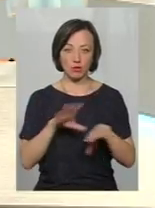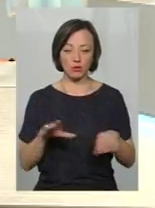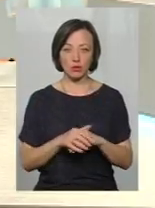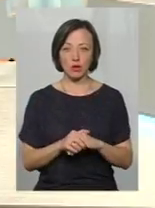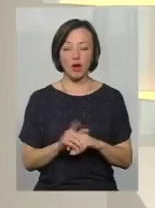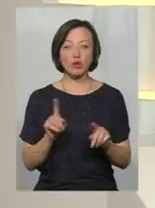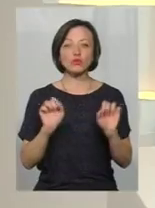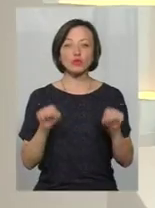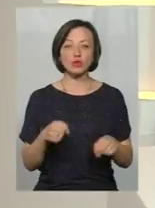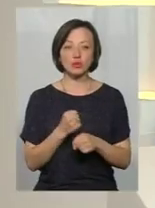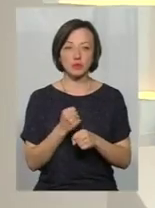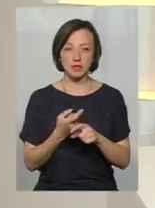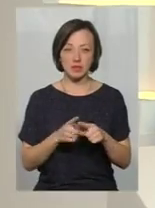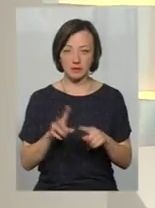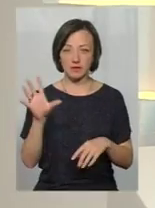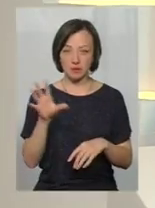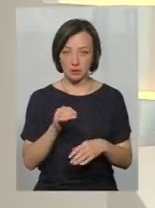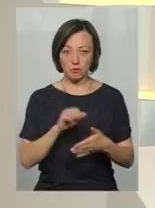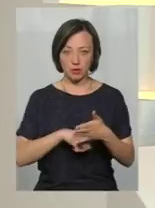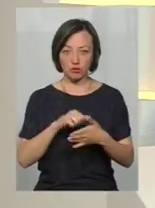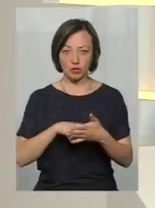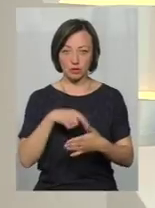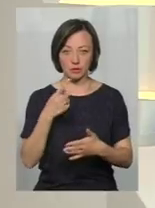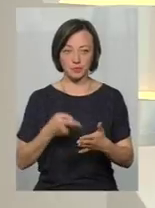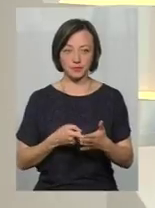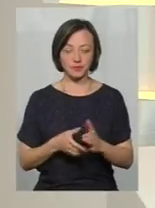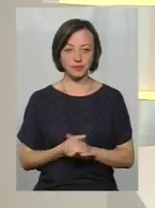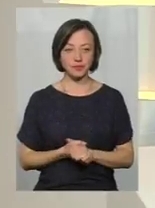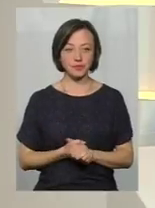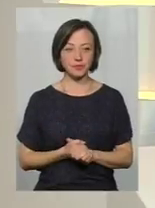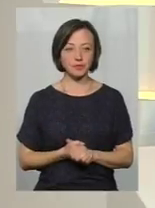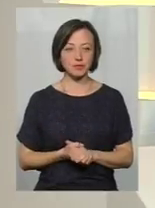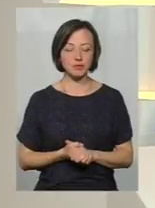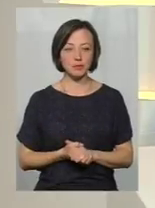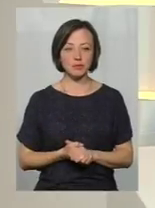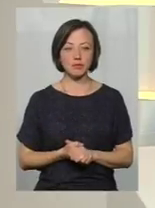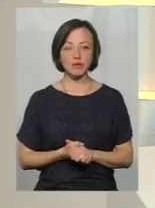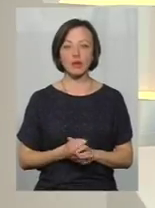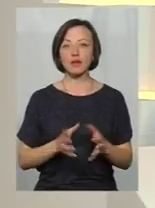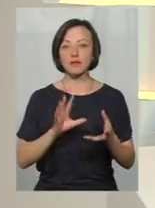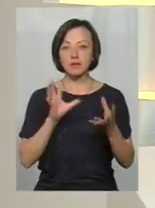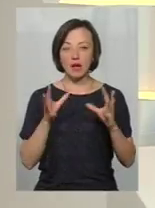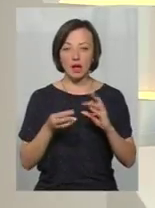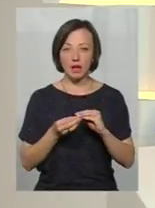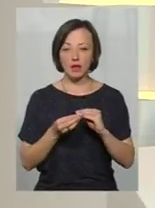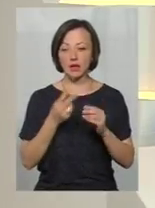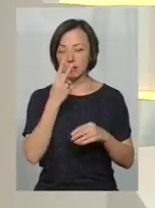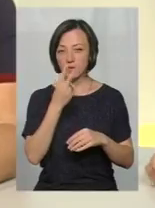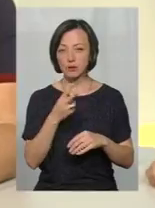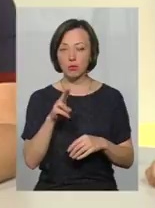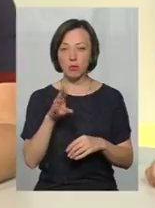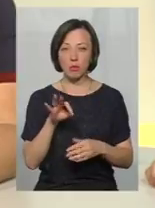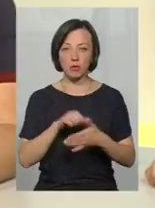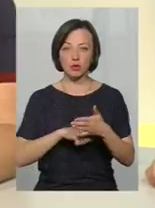ж можна зробити? Це всі причини, в принципі, з яких стаються такі ДТП? Взагалі, якщо розглядати по причинам,